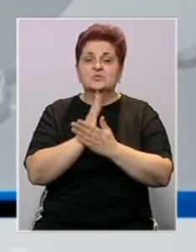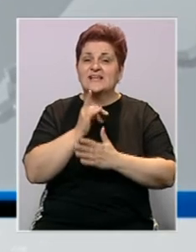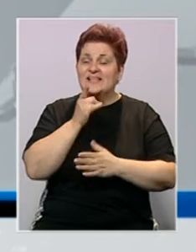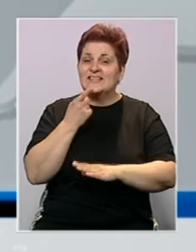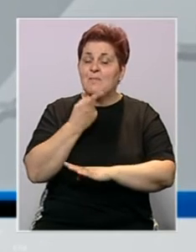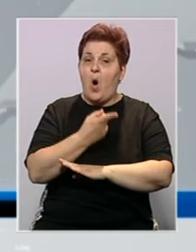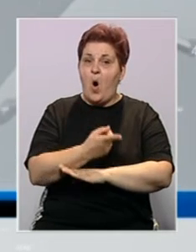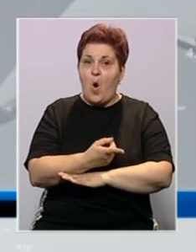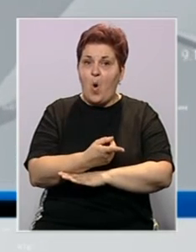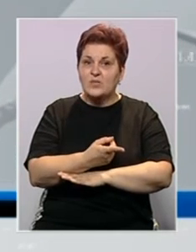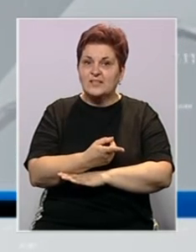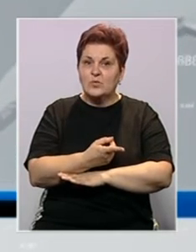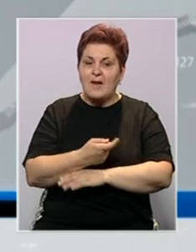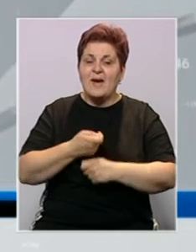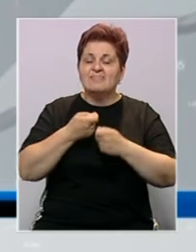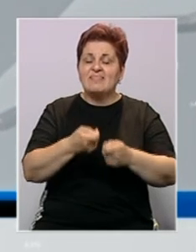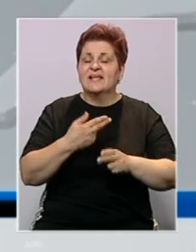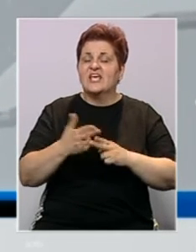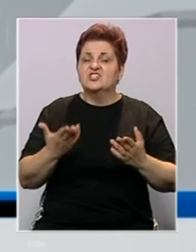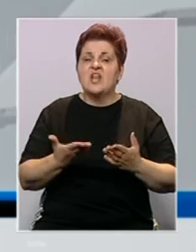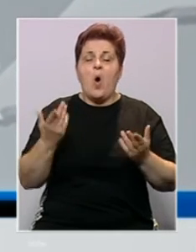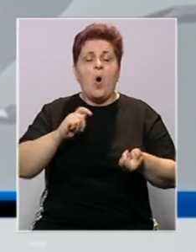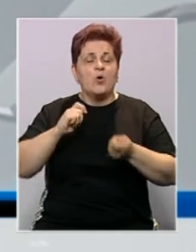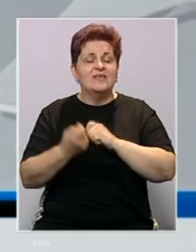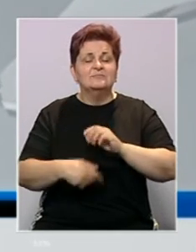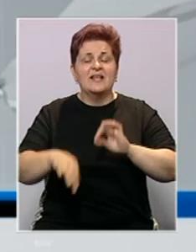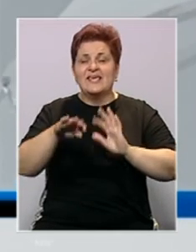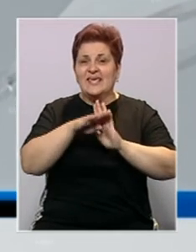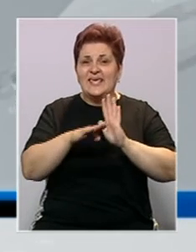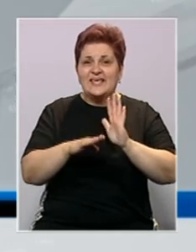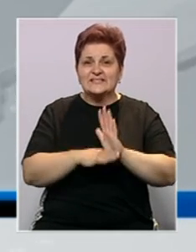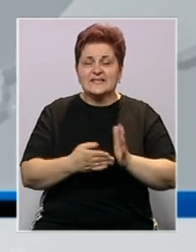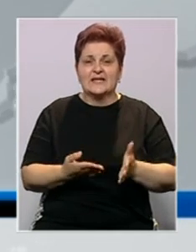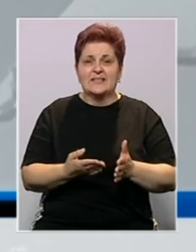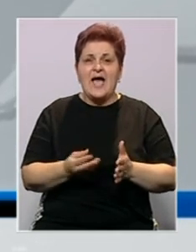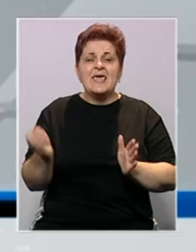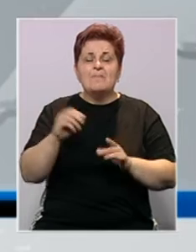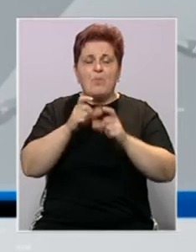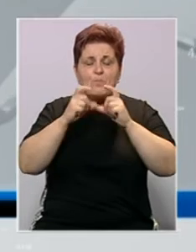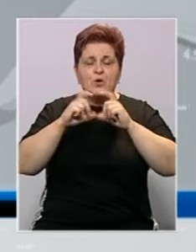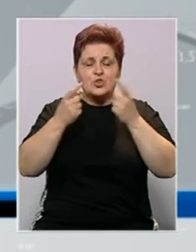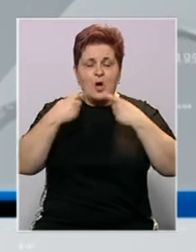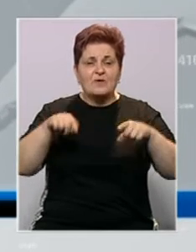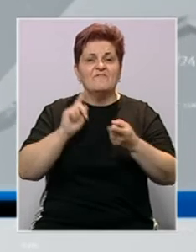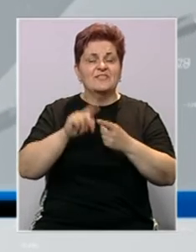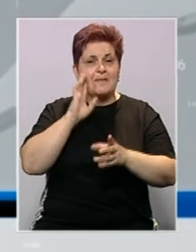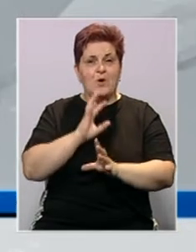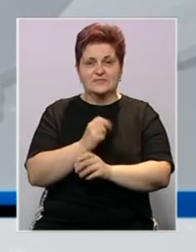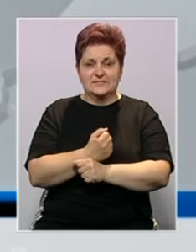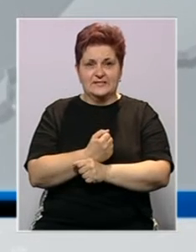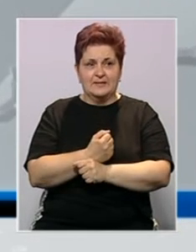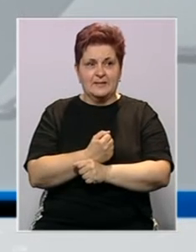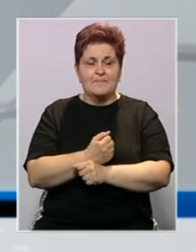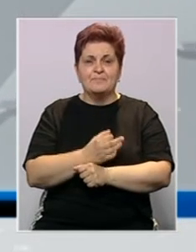tim odlukama nametnuti rješenje oko izmjene izbornog zakona i popune doma naroda Federacije Bosne i Hercegovine.